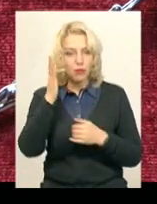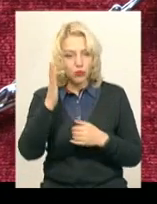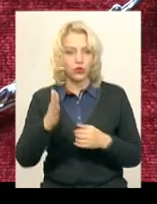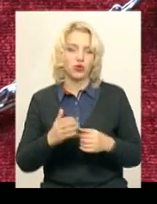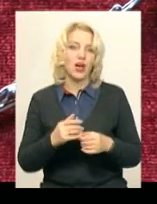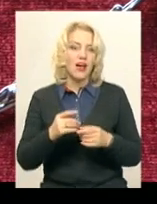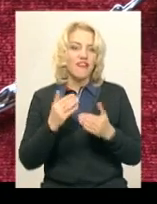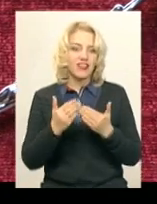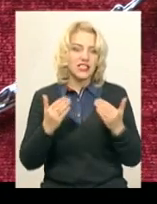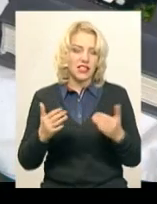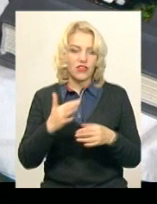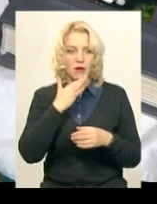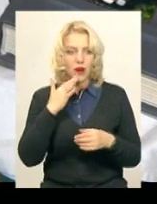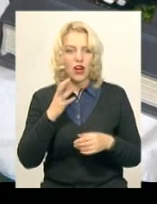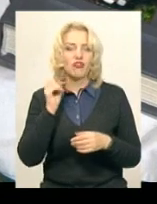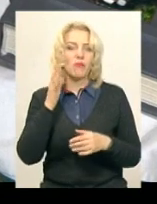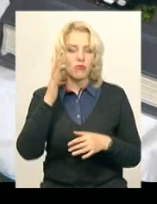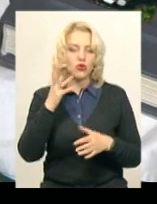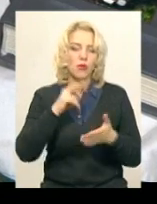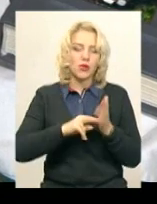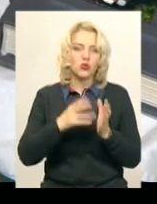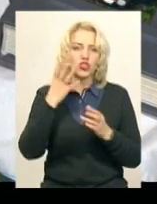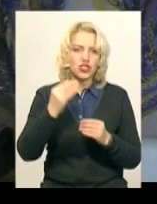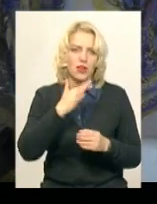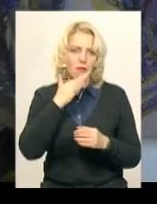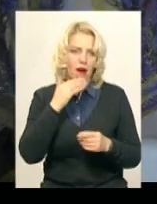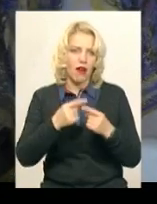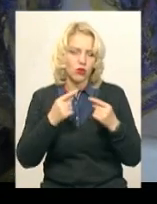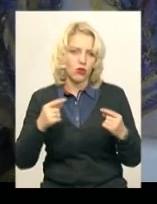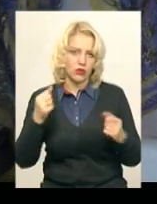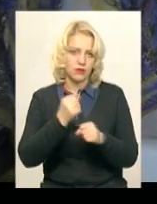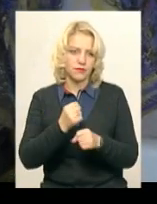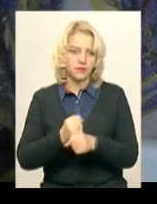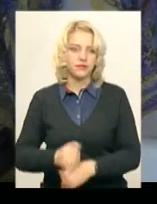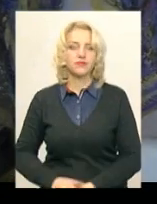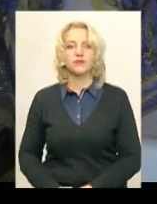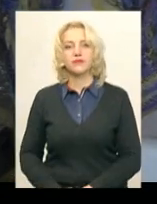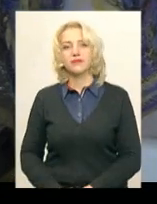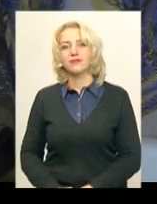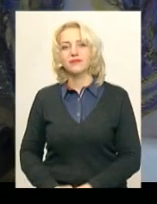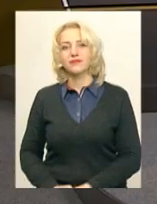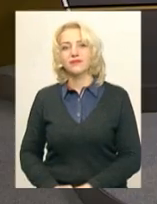грудня він планує виготовити ще не одну. Світлана Поробок, Олександр Горішевський. Новини. Поділя. Центр.